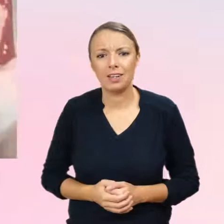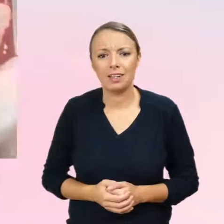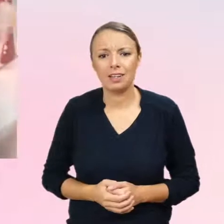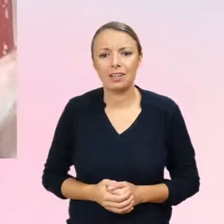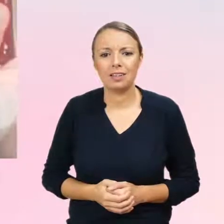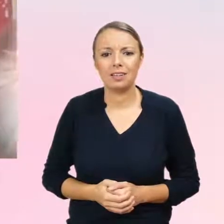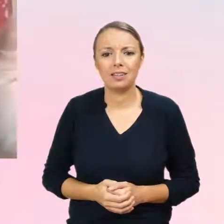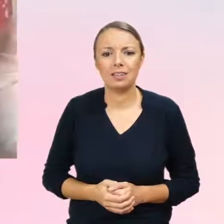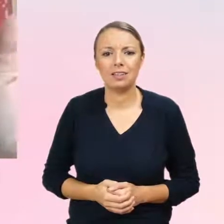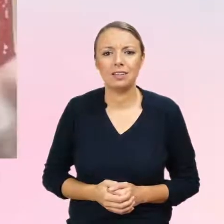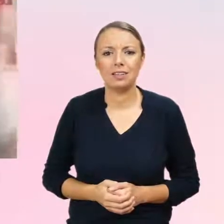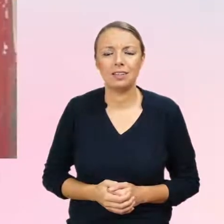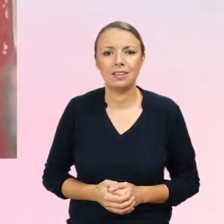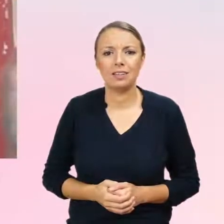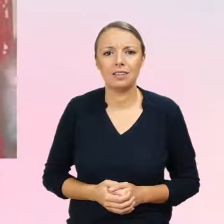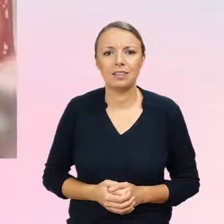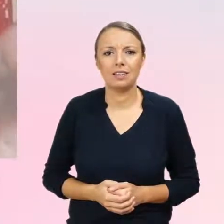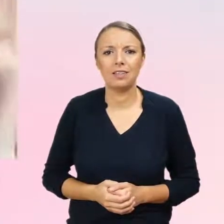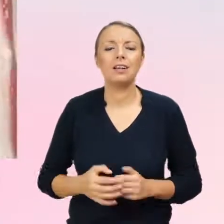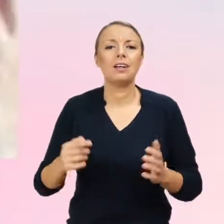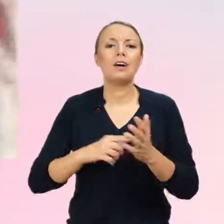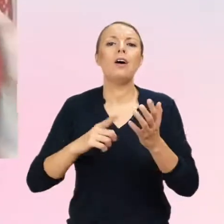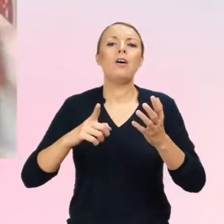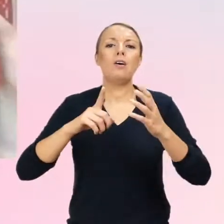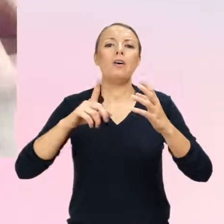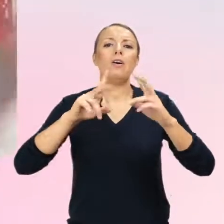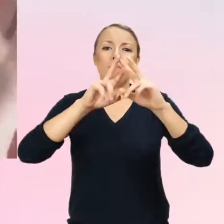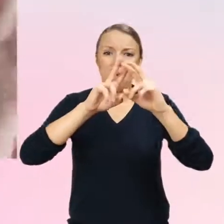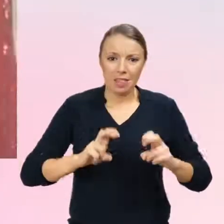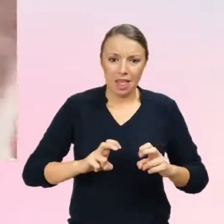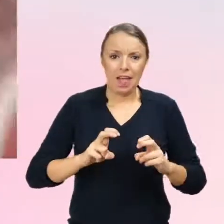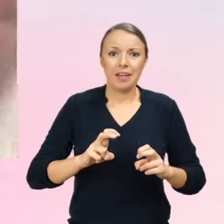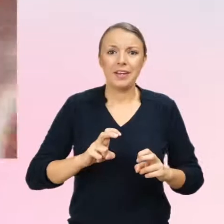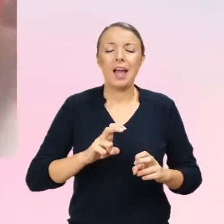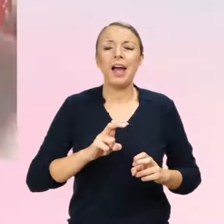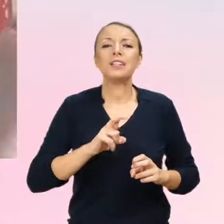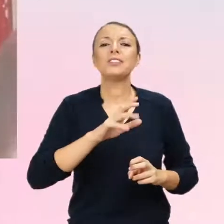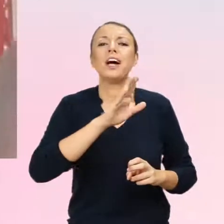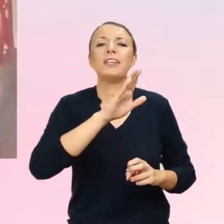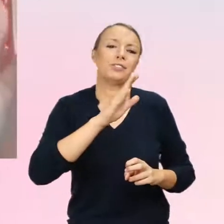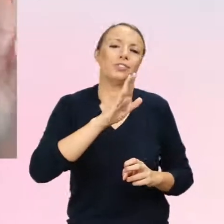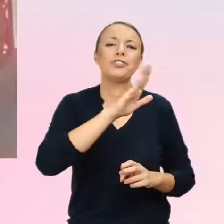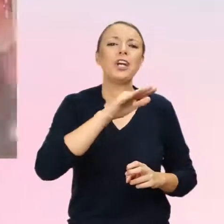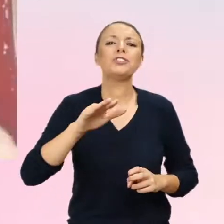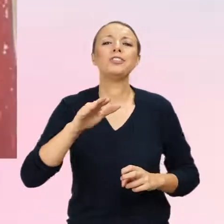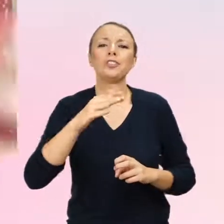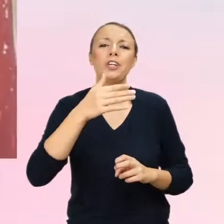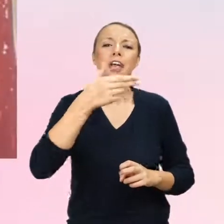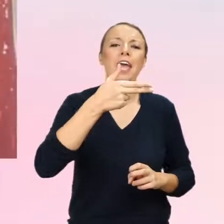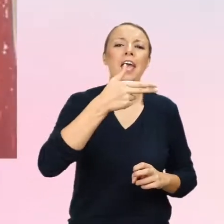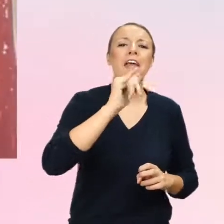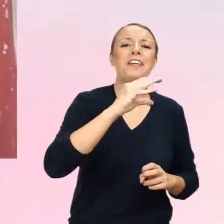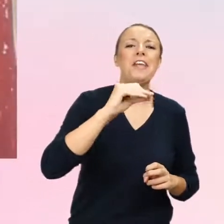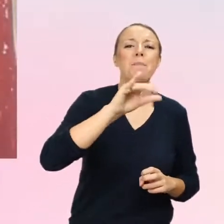niebinarne, bo jest to dosyć binarne świata w takim